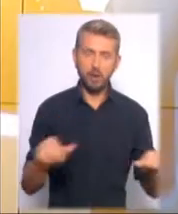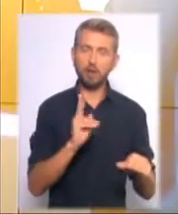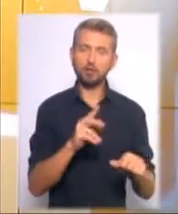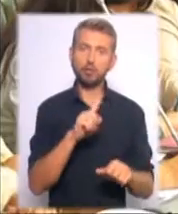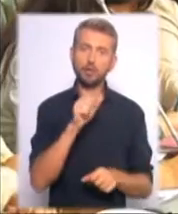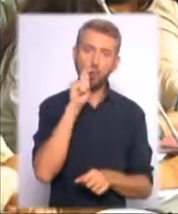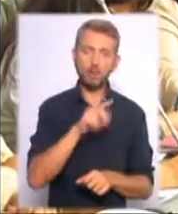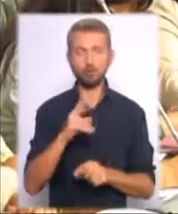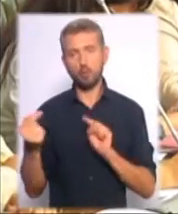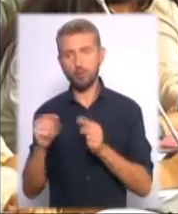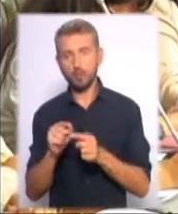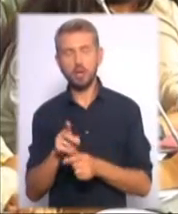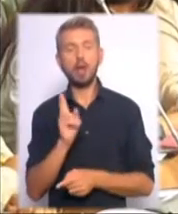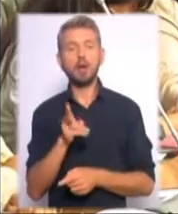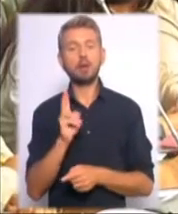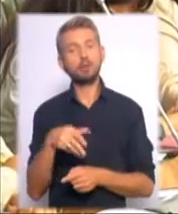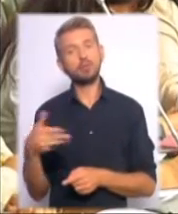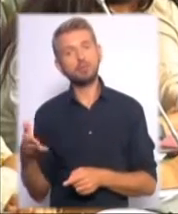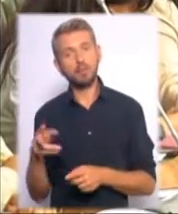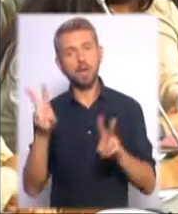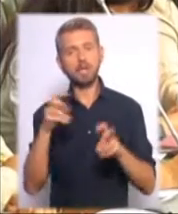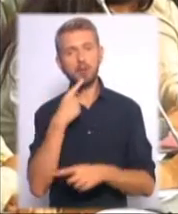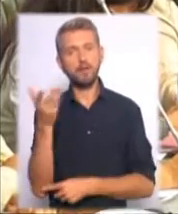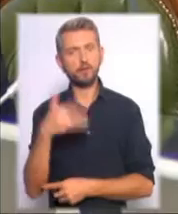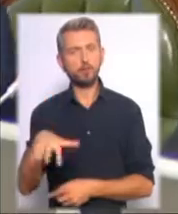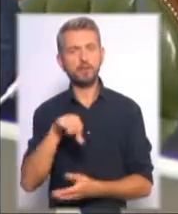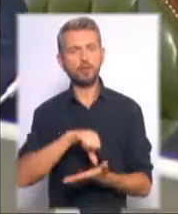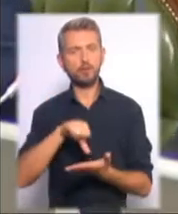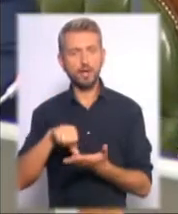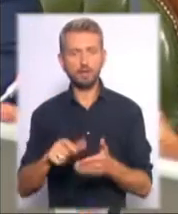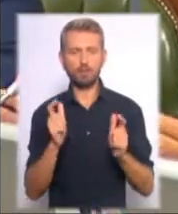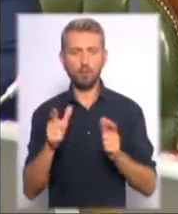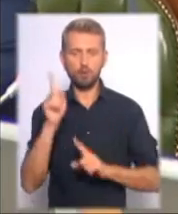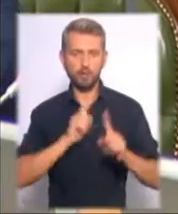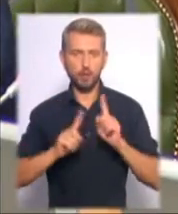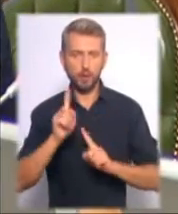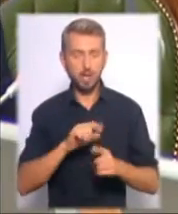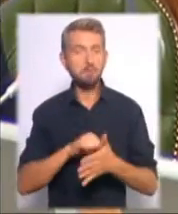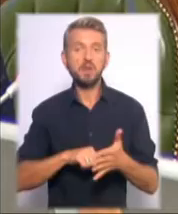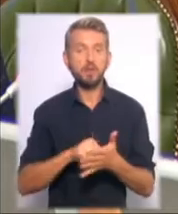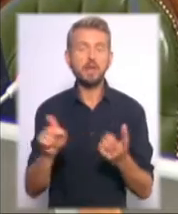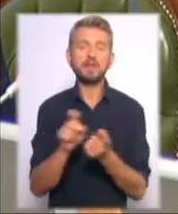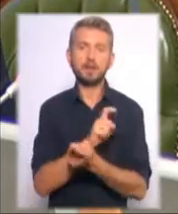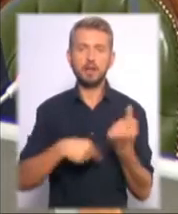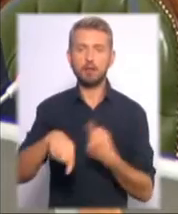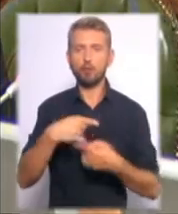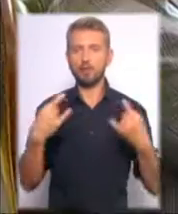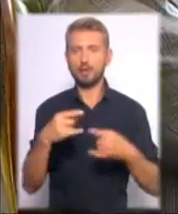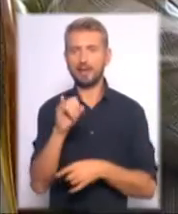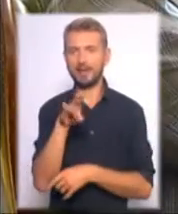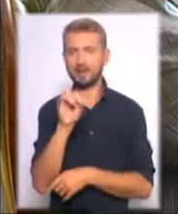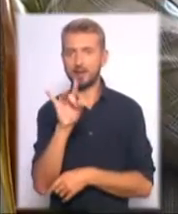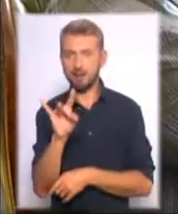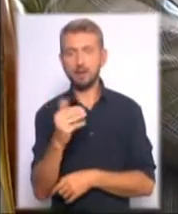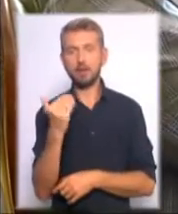проти неї. Хто ж пекий бік – тема для виступу майже у всіх учасників погоджувальної ради. Привід – скандали навколо телеканалу «Інтер»